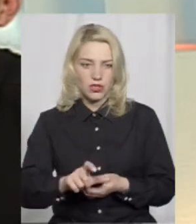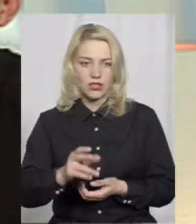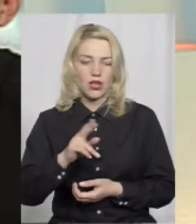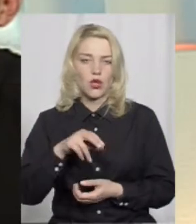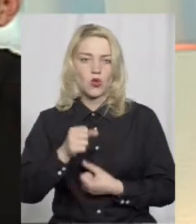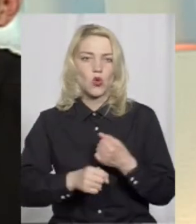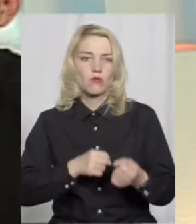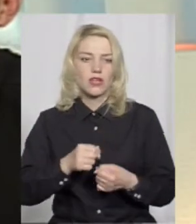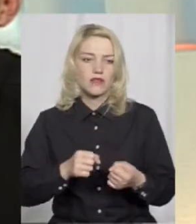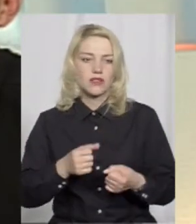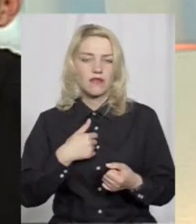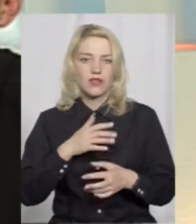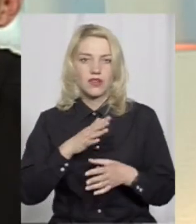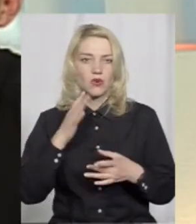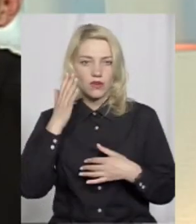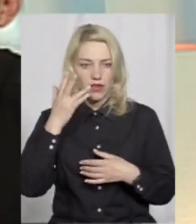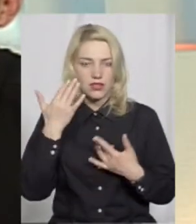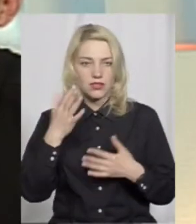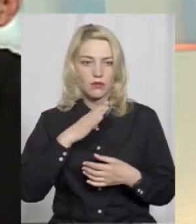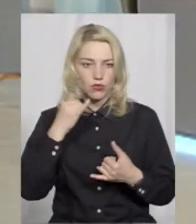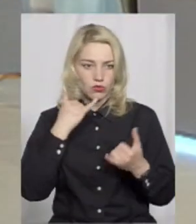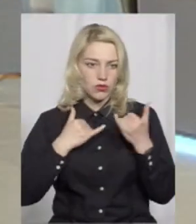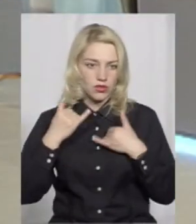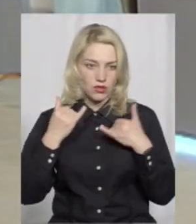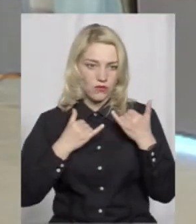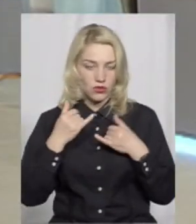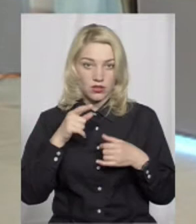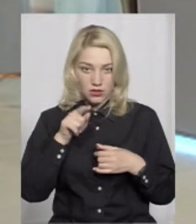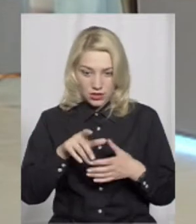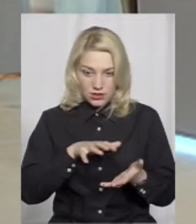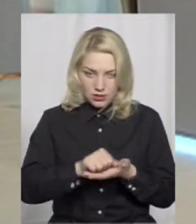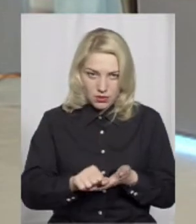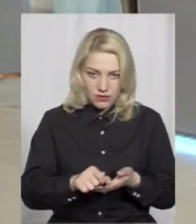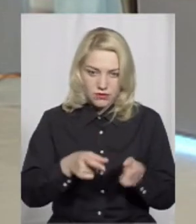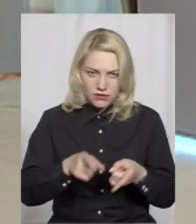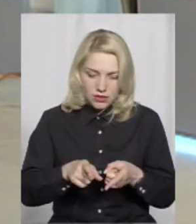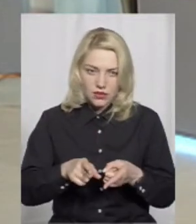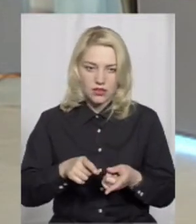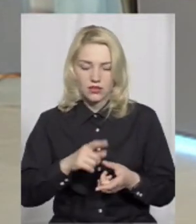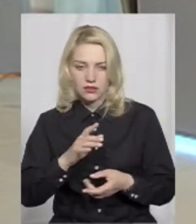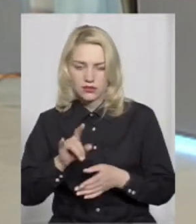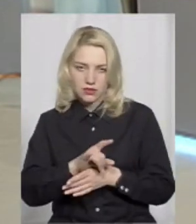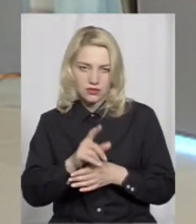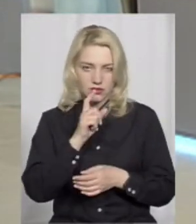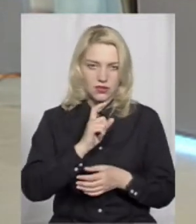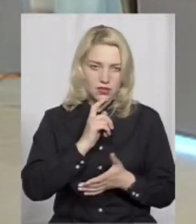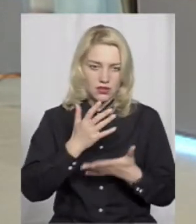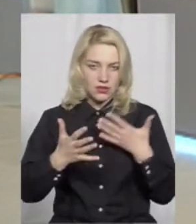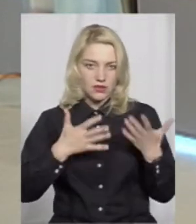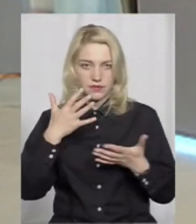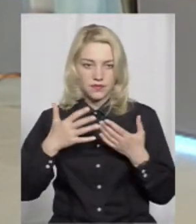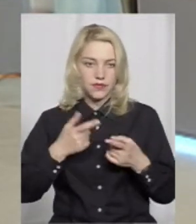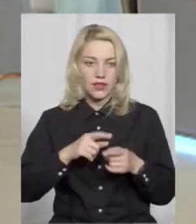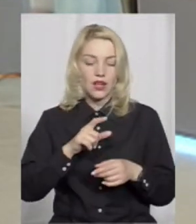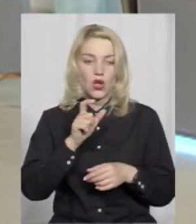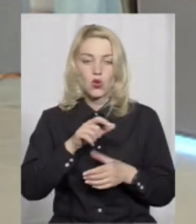Ви не навіть не представляєте, скільки в мене було телефонних дзвінків, це ти збив, це ти збив. Багато хто, навіть з моїх друзів і